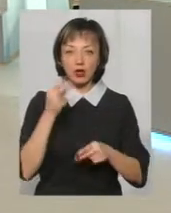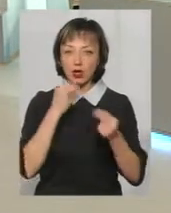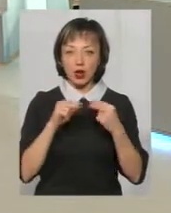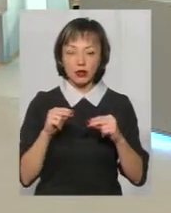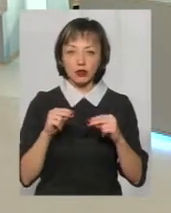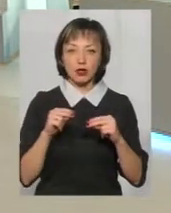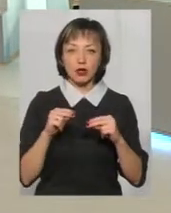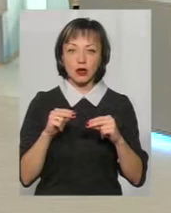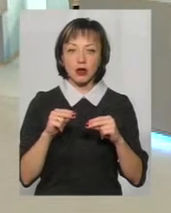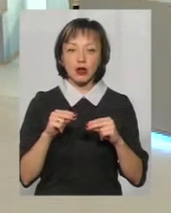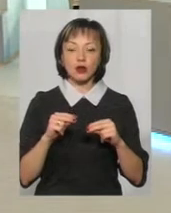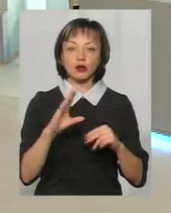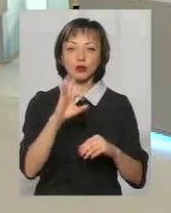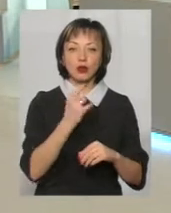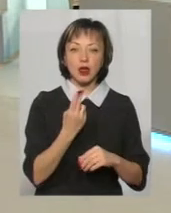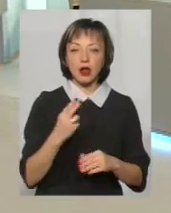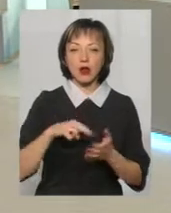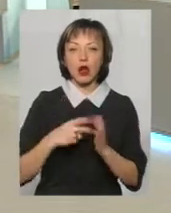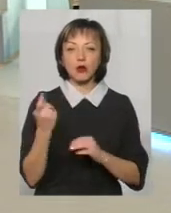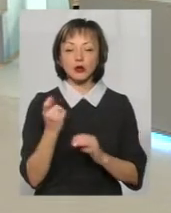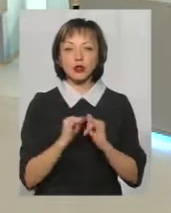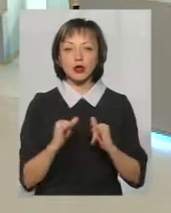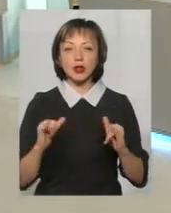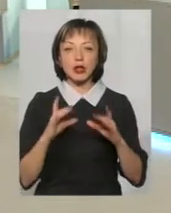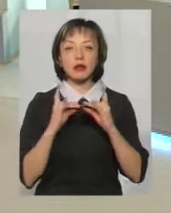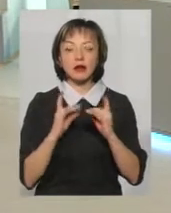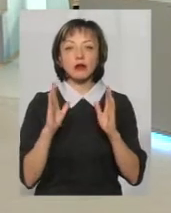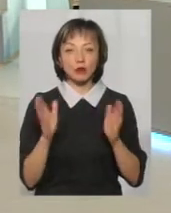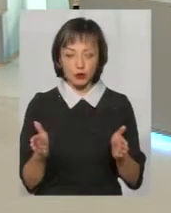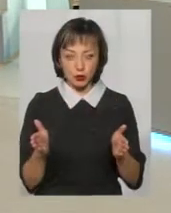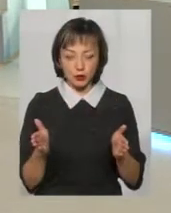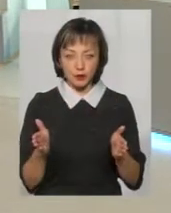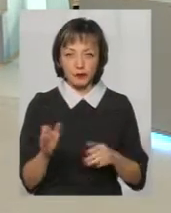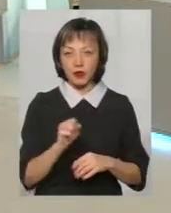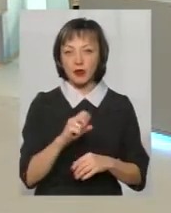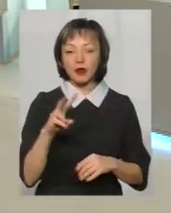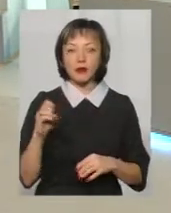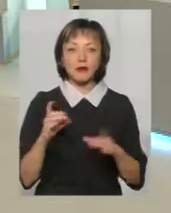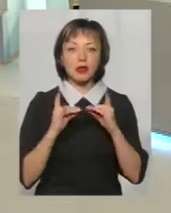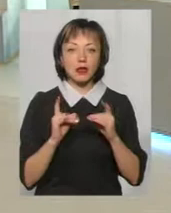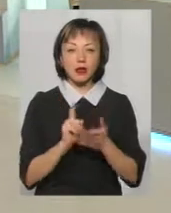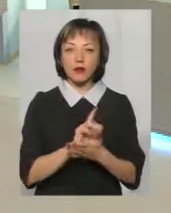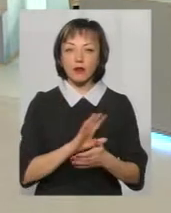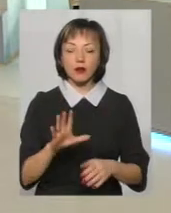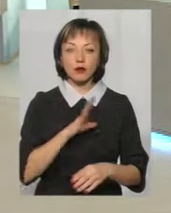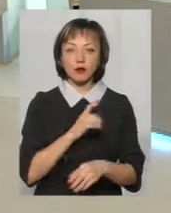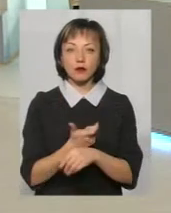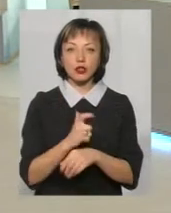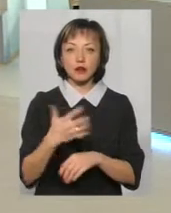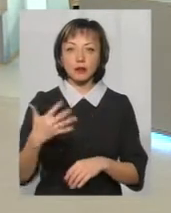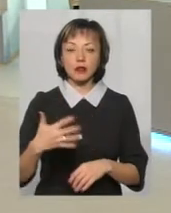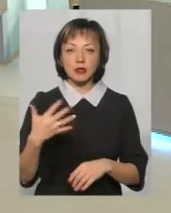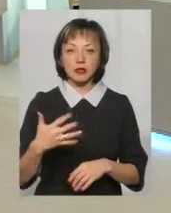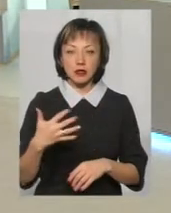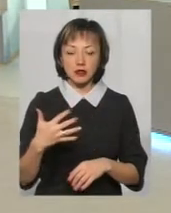будемо так говорити, соціально-економічний розвиток, інтернати будуть. Але в інтернатах не повинно бути більше, ніж 50